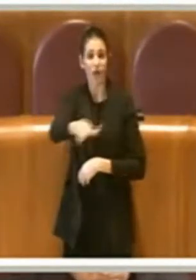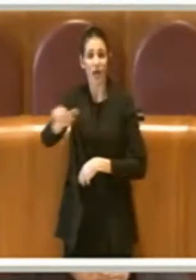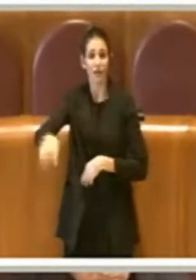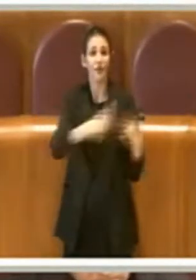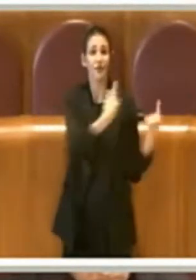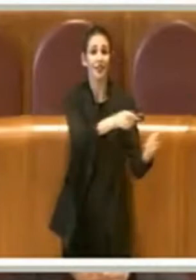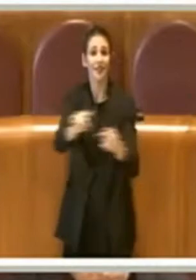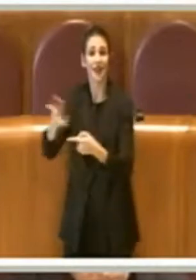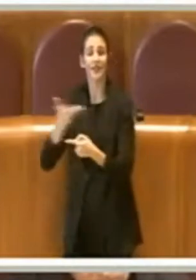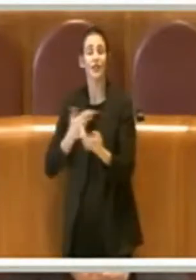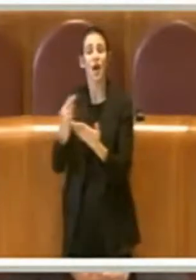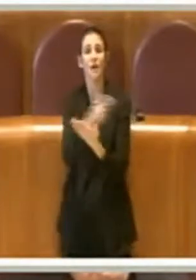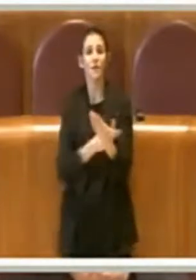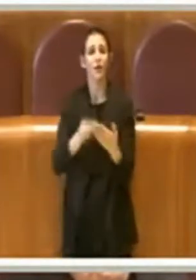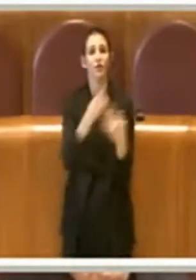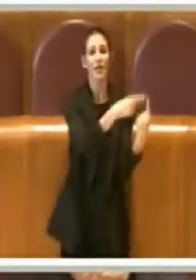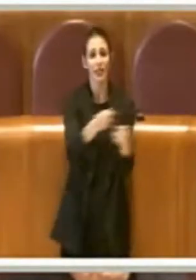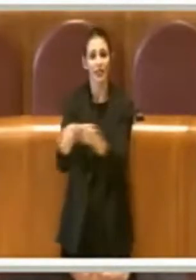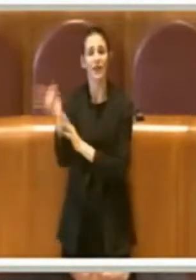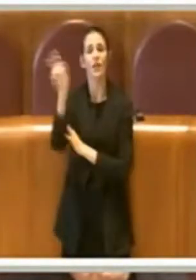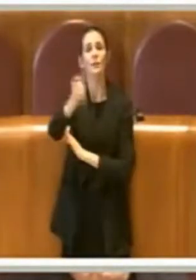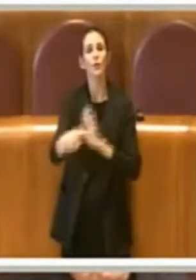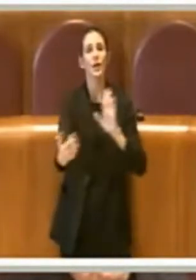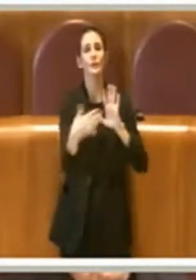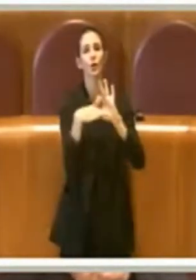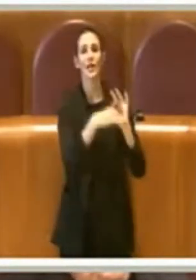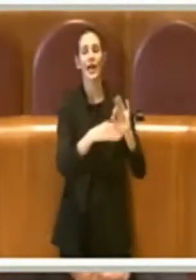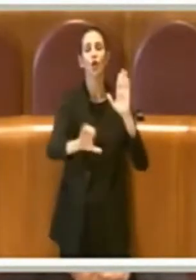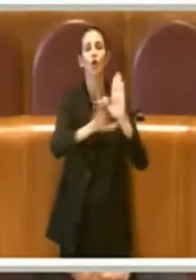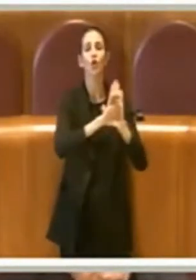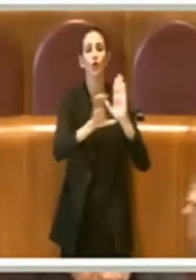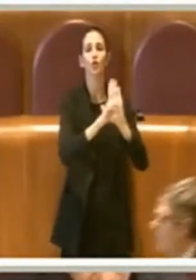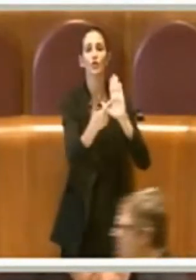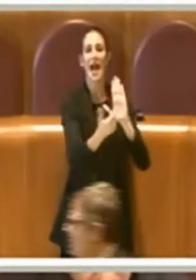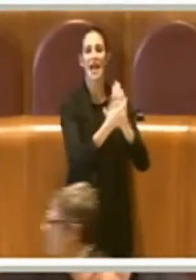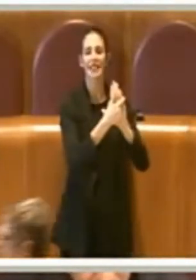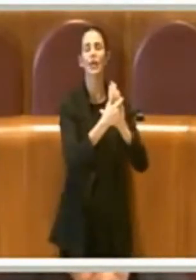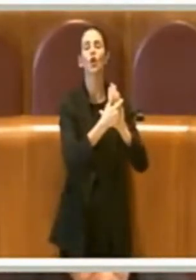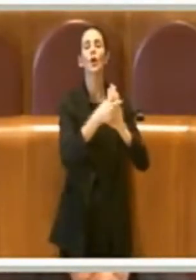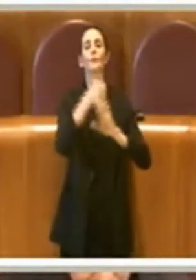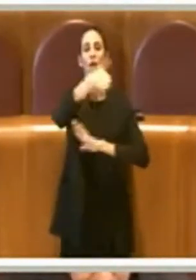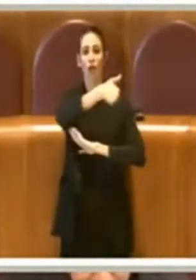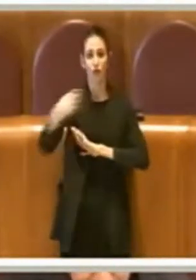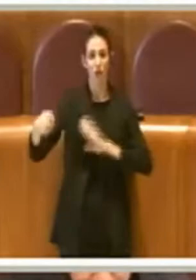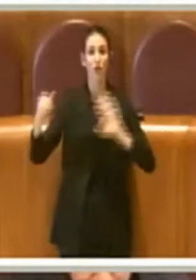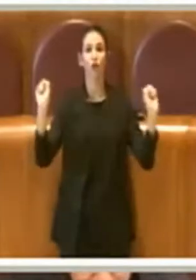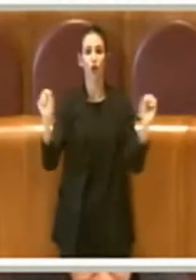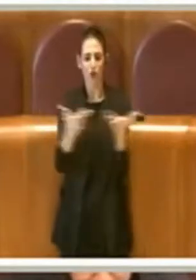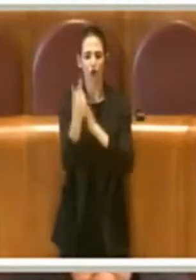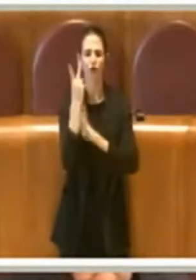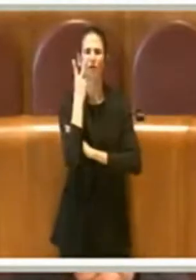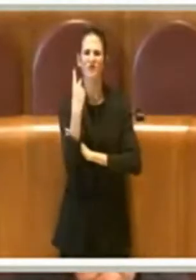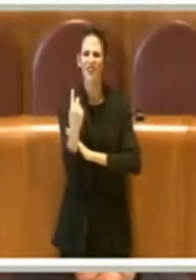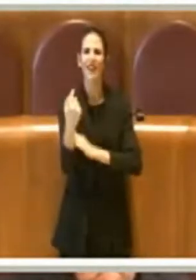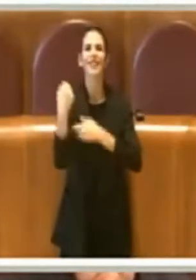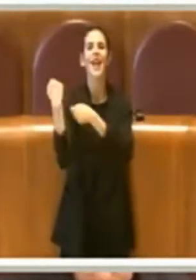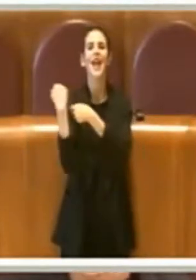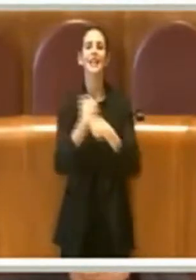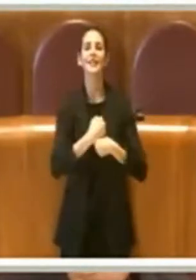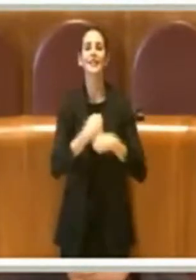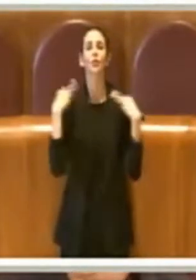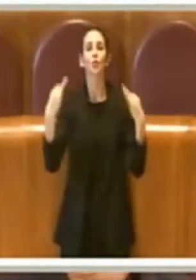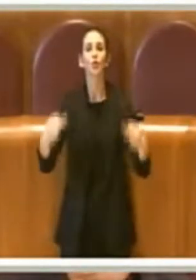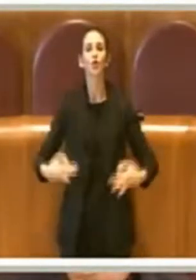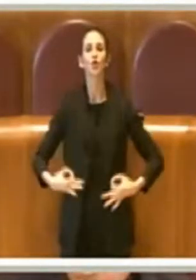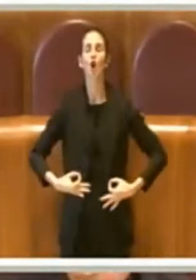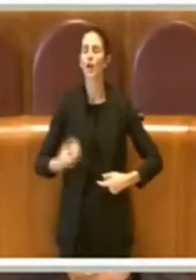in coerenza con l'articolo 118 della Costituzione che appunto prevede che gli enti istituzionali vadano a favorire